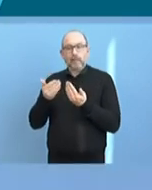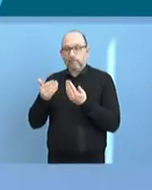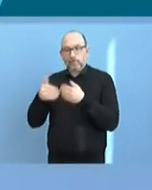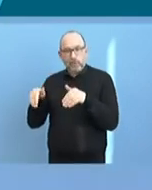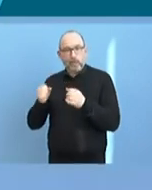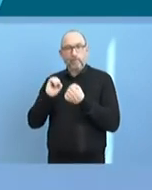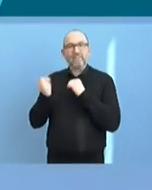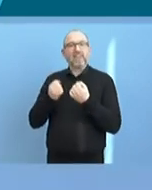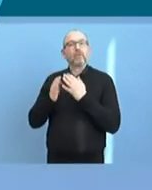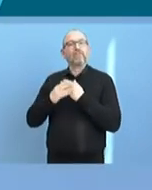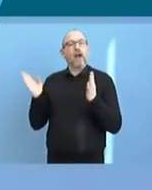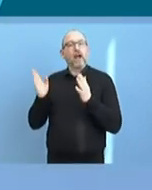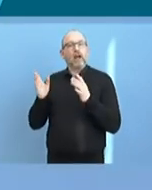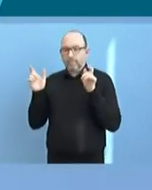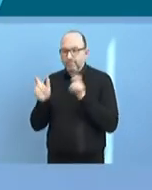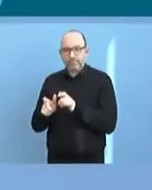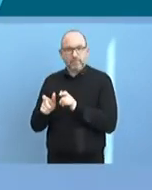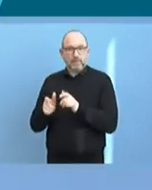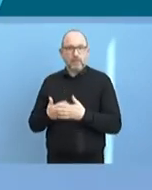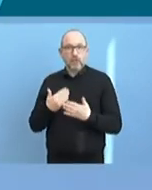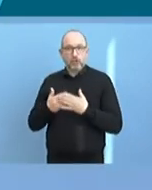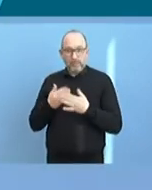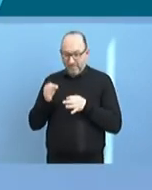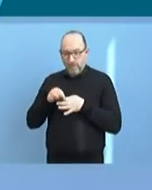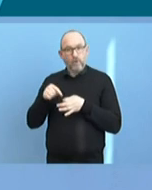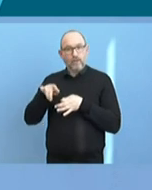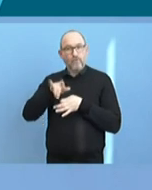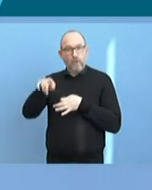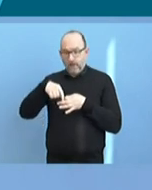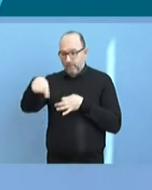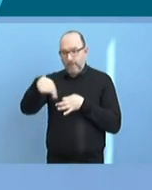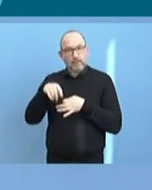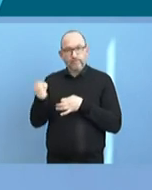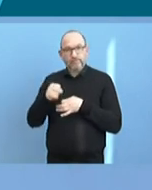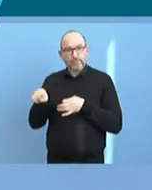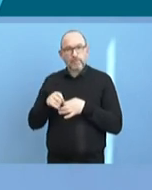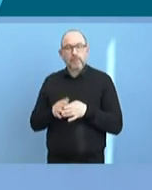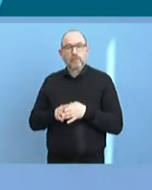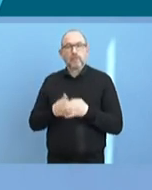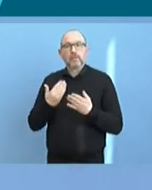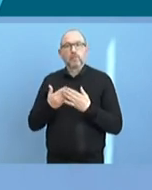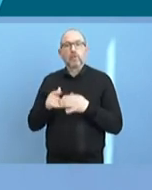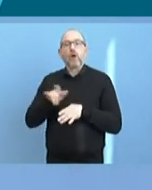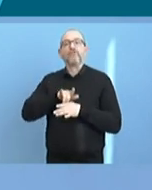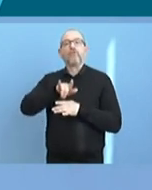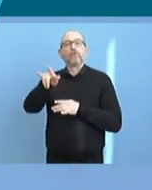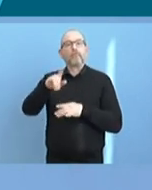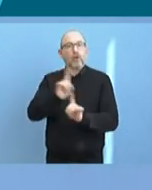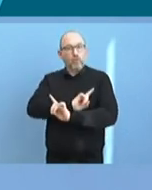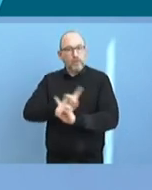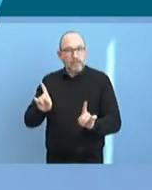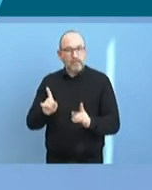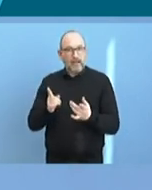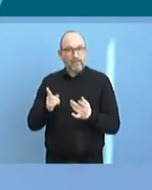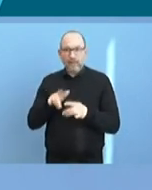Bewegungsfreiheit, also auch den Weg zum Flughafen, wo teilweise Flugverbindungen gänzlich untersagt sind, also die Flughäfen geschlossen